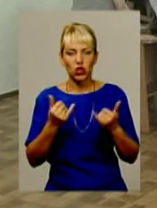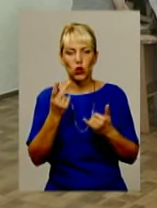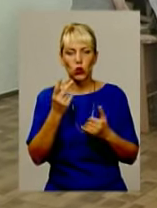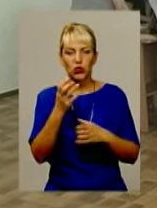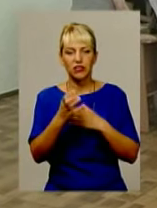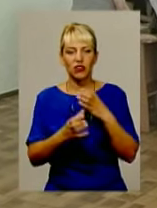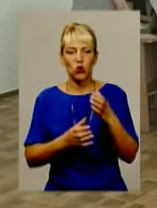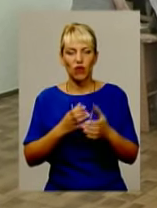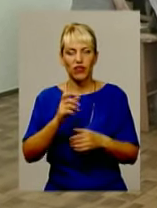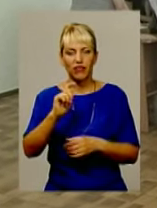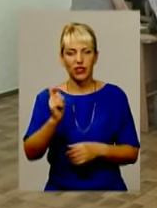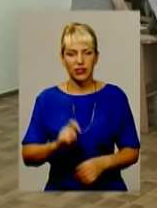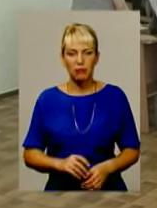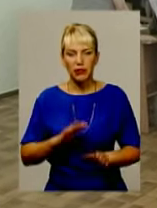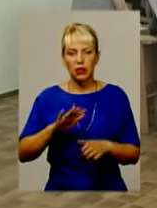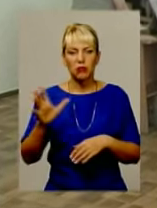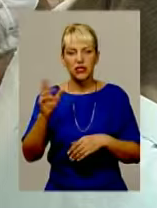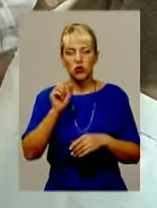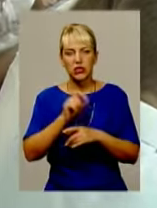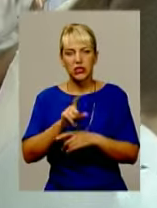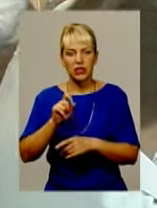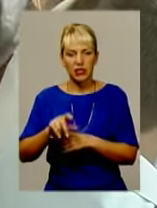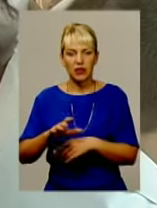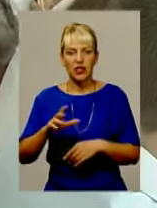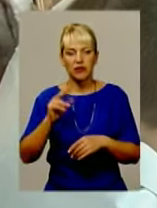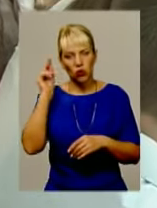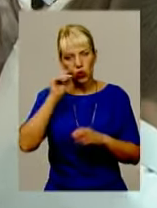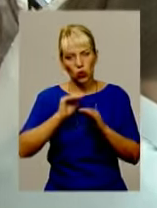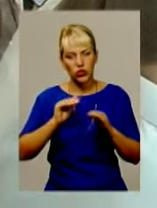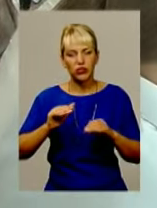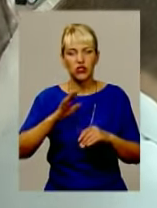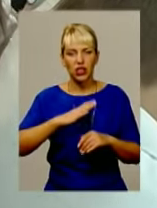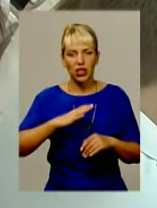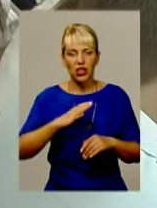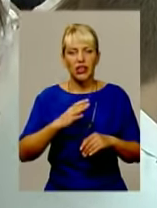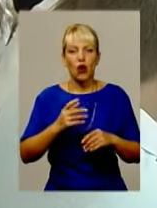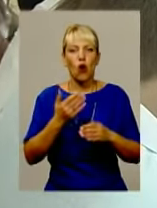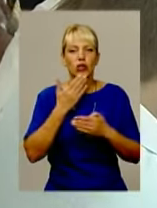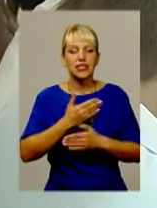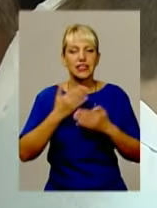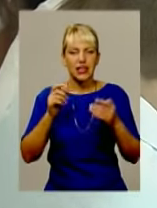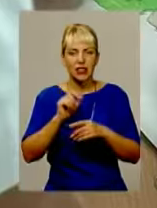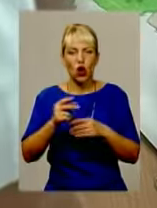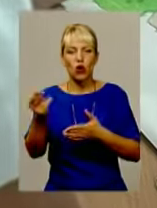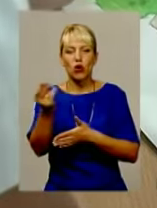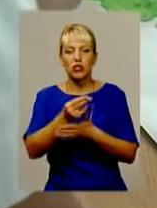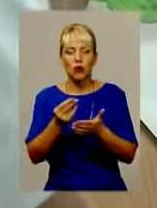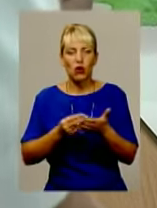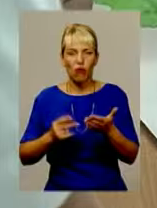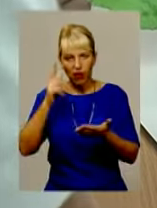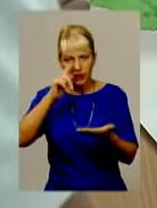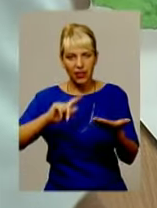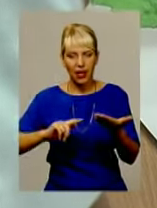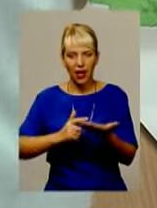Після усіх завдань на учнів чекало остання та головне – розмалювати карту України. Із ним дев'ятикласники теж впорались на